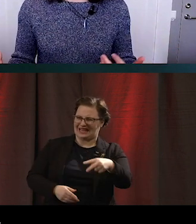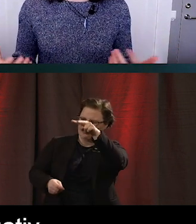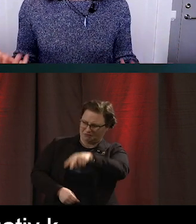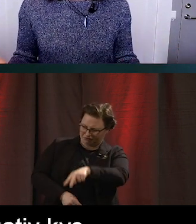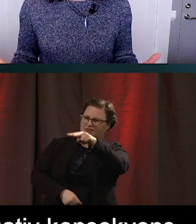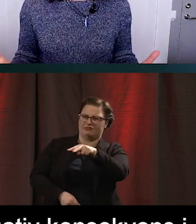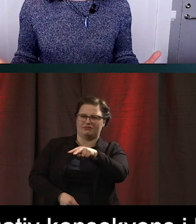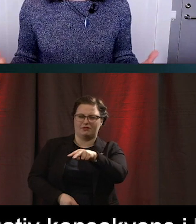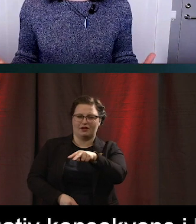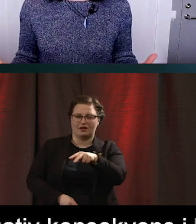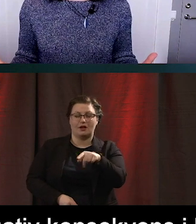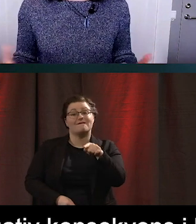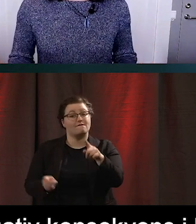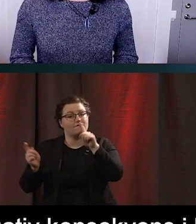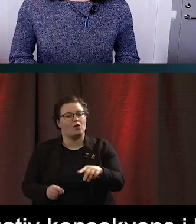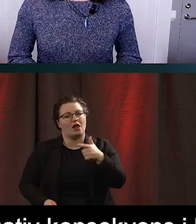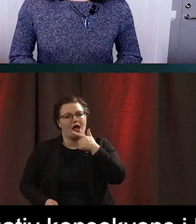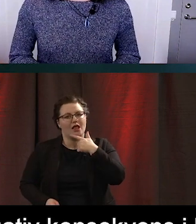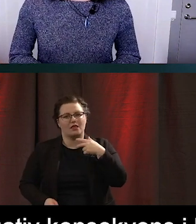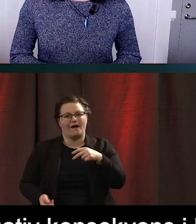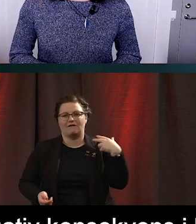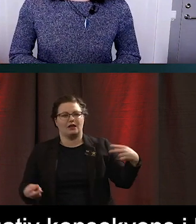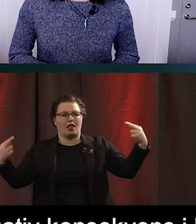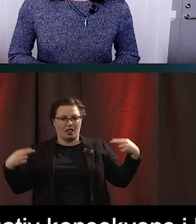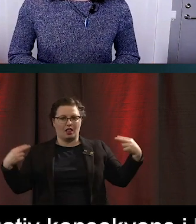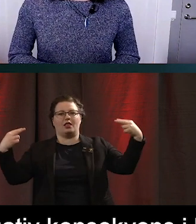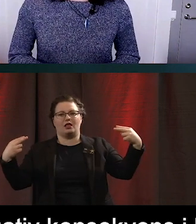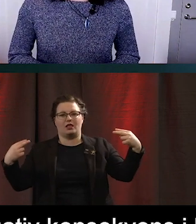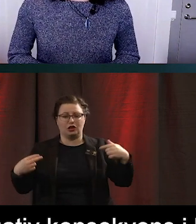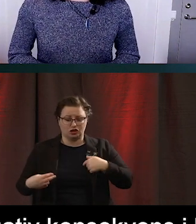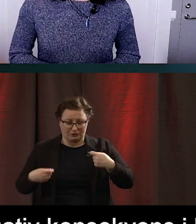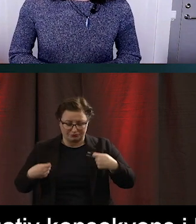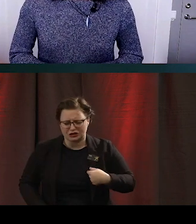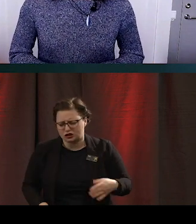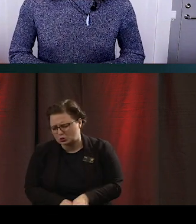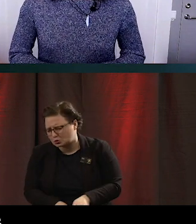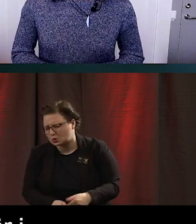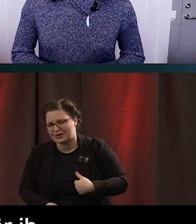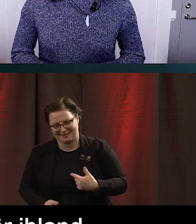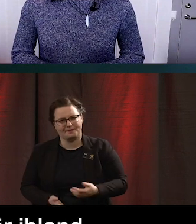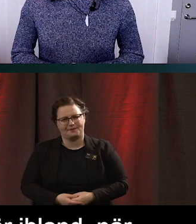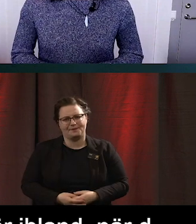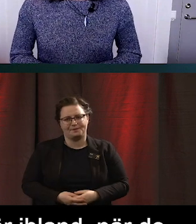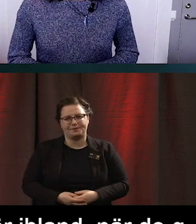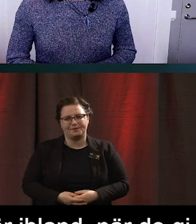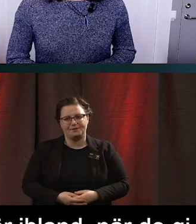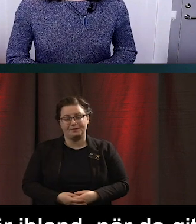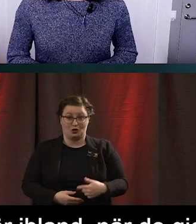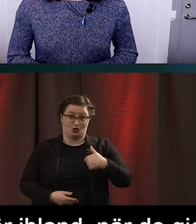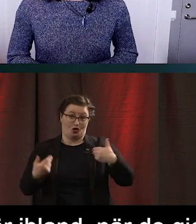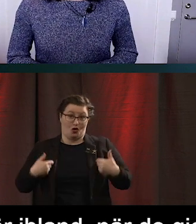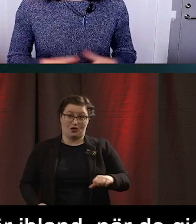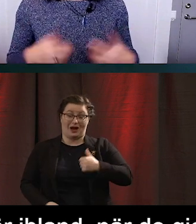varandra ibland. Och det är det folk är så rädda för när de upptäcker att jag har gjort fel. Vad dålig jag är. Och eftersom jag